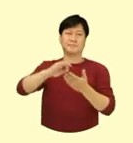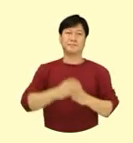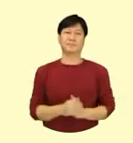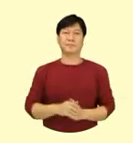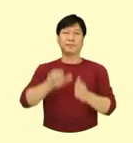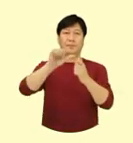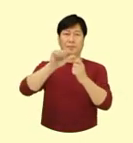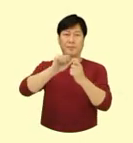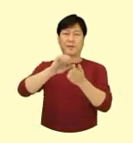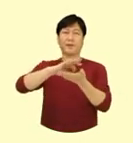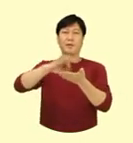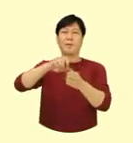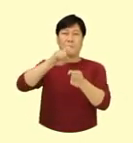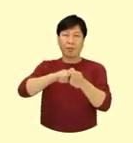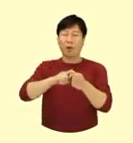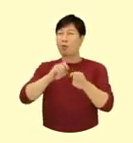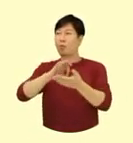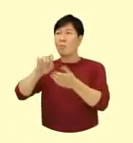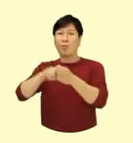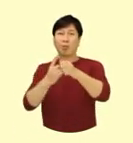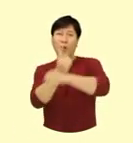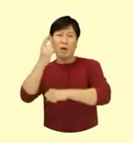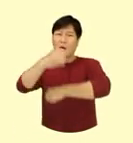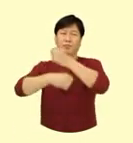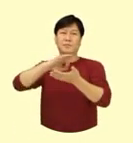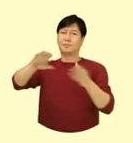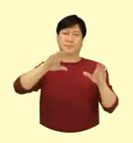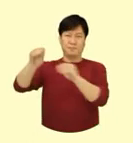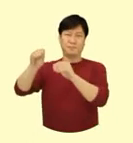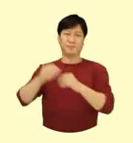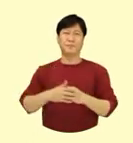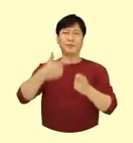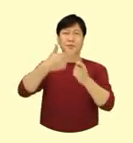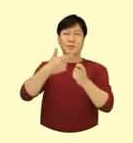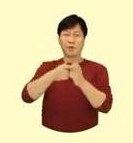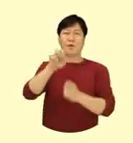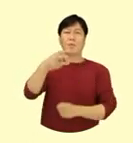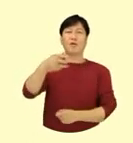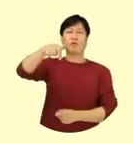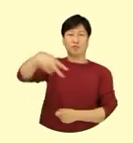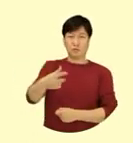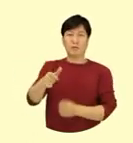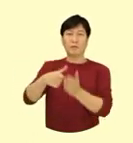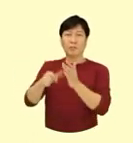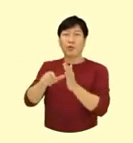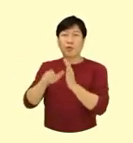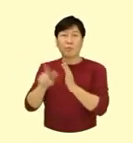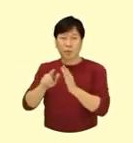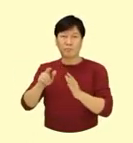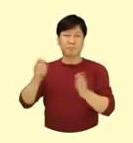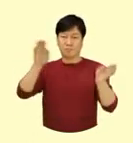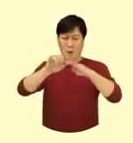사용목적 이외의 사용을 금지합니다. 멸균 제품인 경우에는 멸균 포장 상태를 확인한 후 사용하고